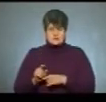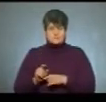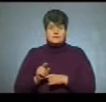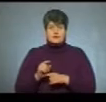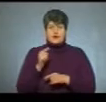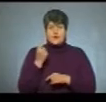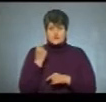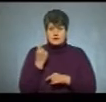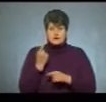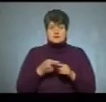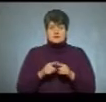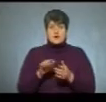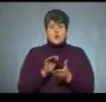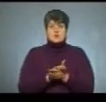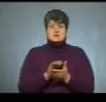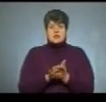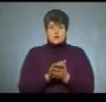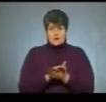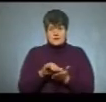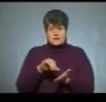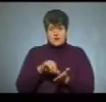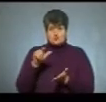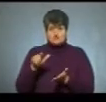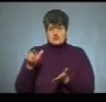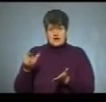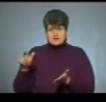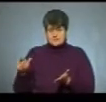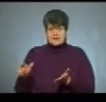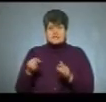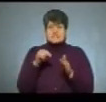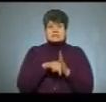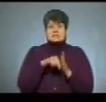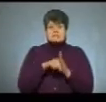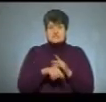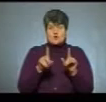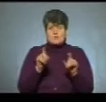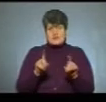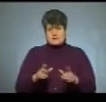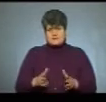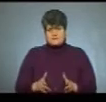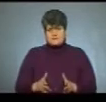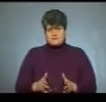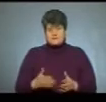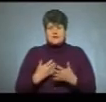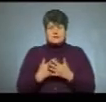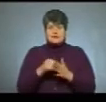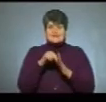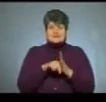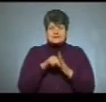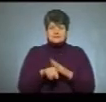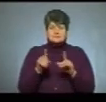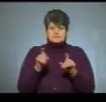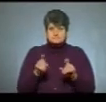і одна з них – це ознайомити учасників з змістом тестових завдань. Адже зміст тестових завдань